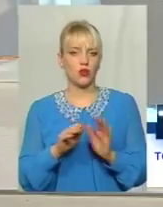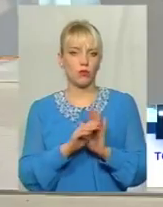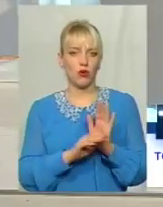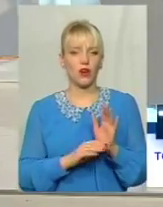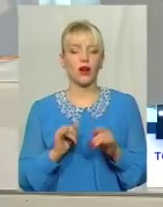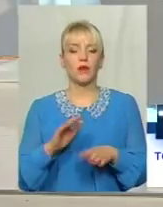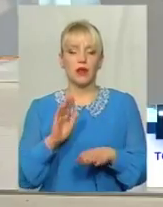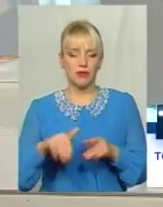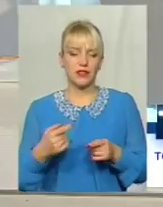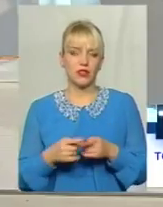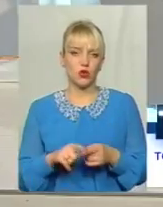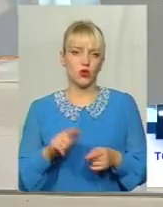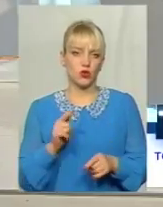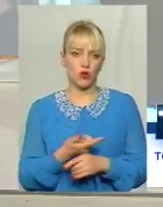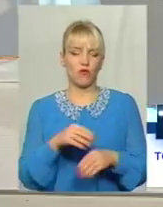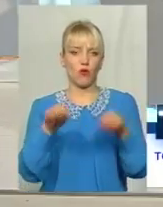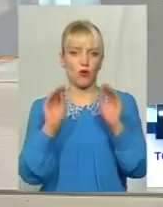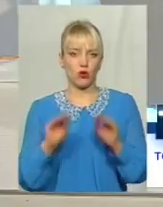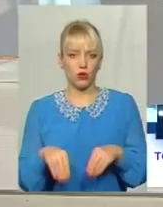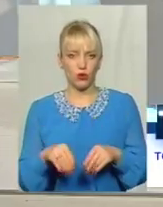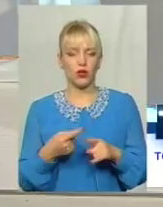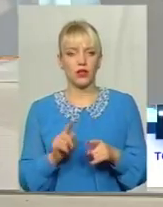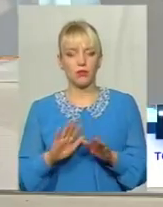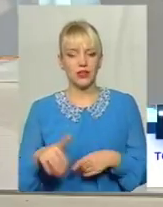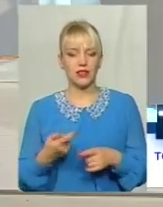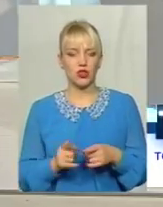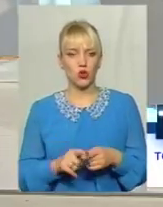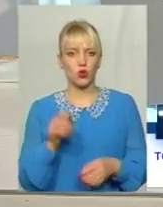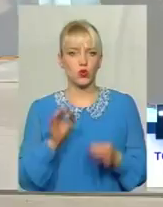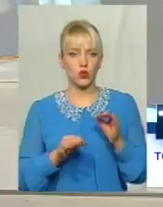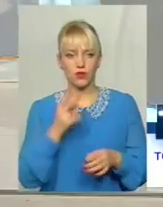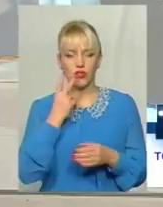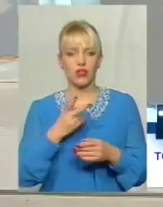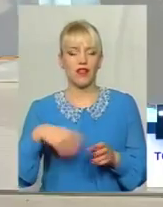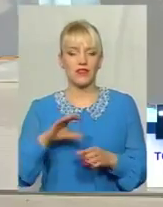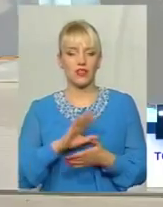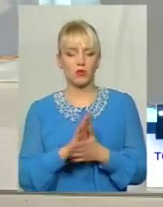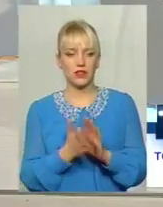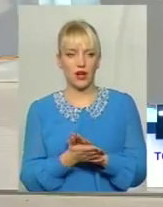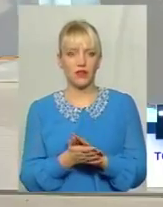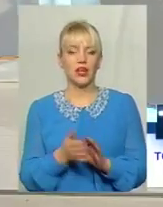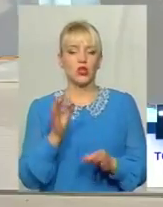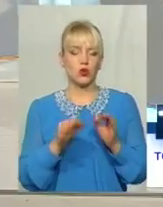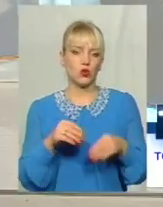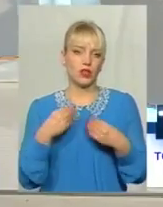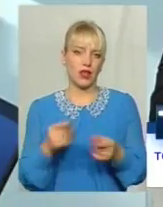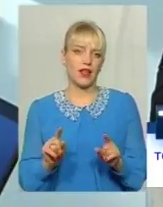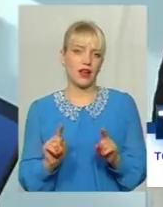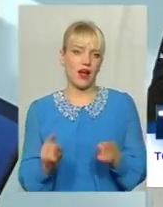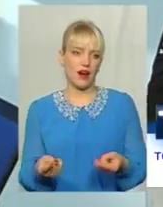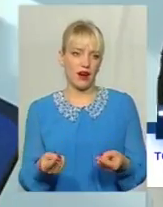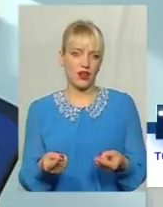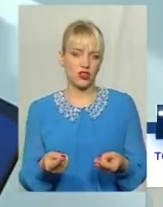знову складають адміністративний протокол і вже після цього суд, зважаючи на всі обставини, зазвичай дає адміністративний арешт